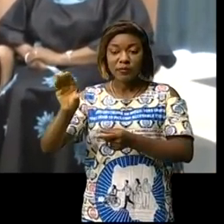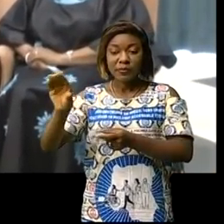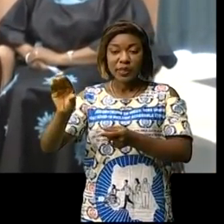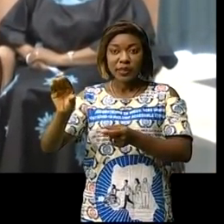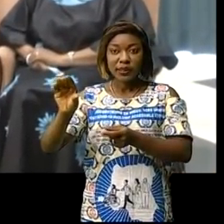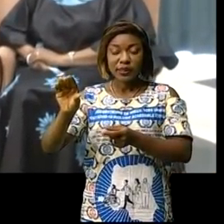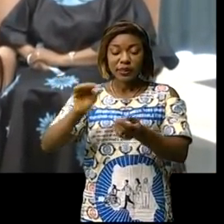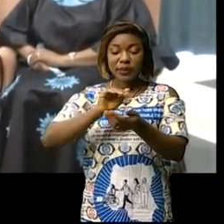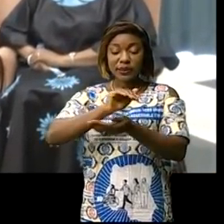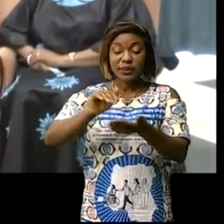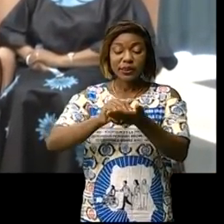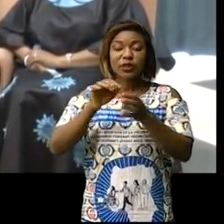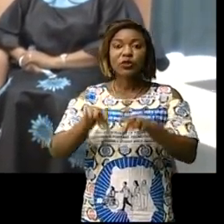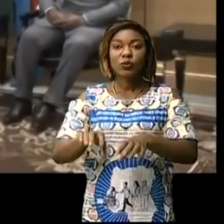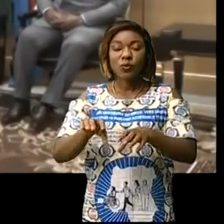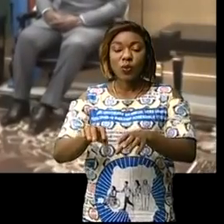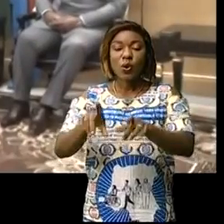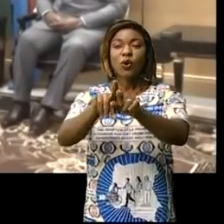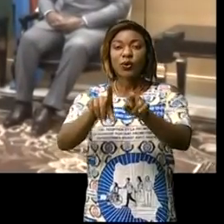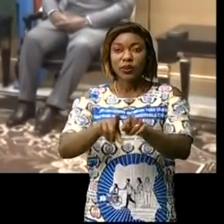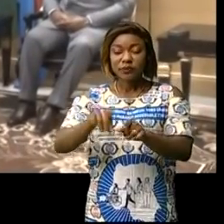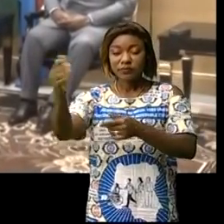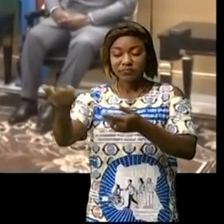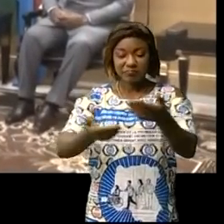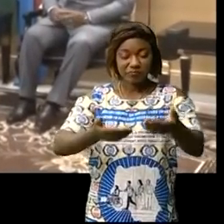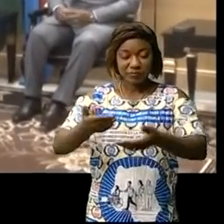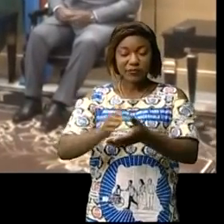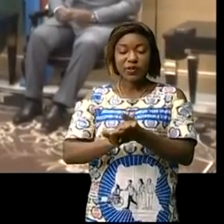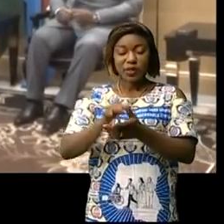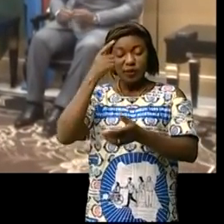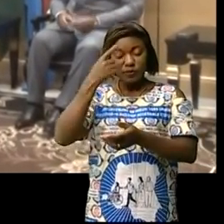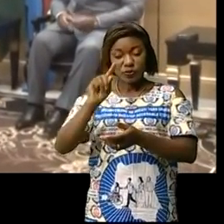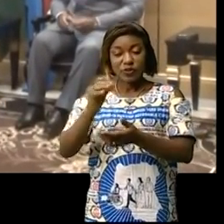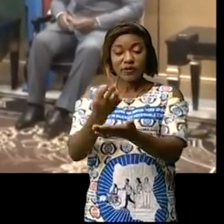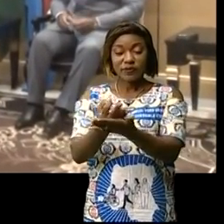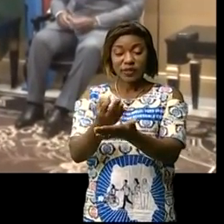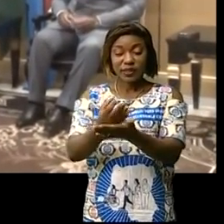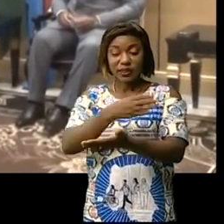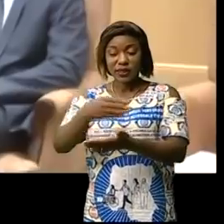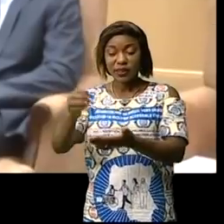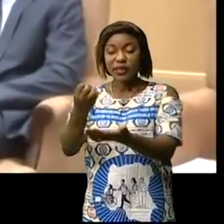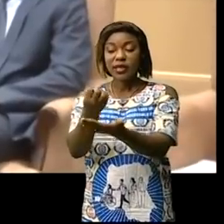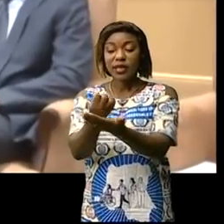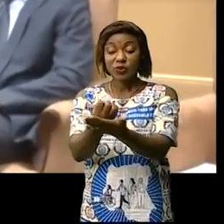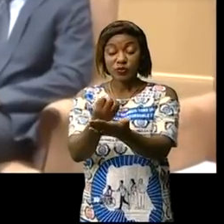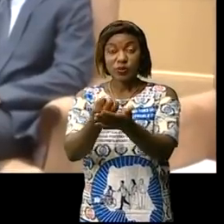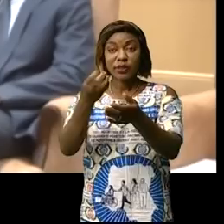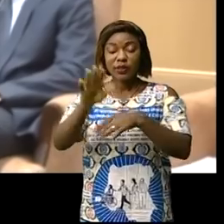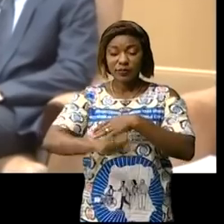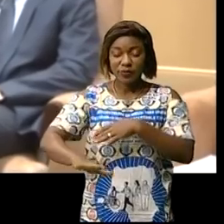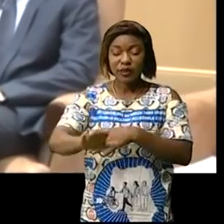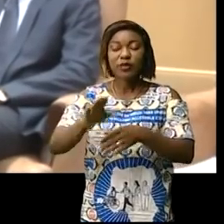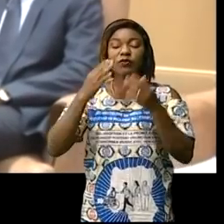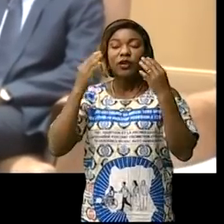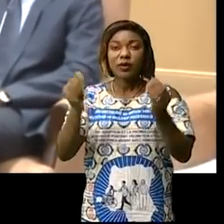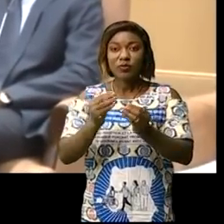président de la République relatives aux enjeux de l'heure en matière de finances et de l'économie du pays, c'est en sursence des sujets évoqués